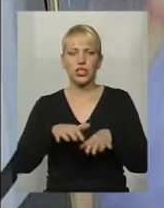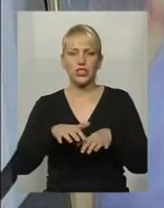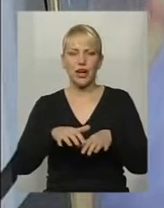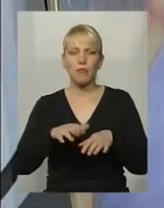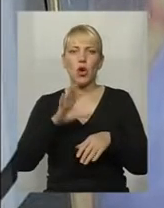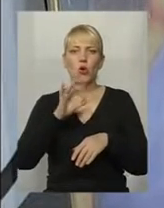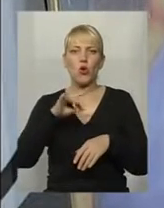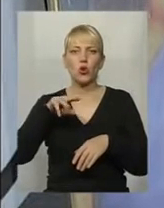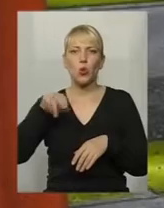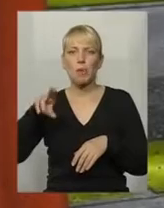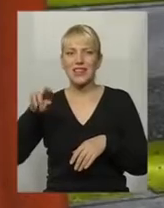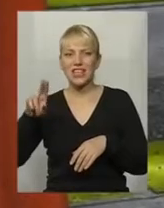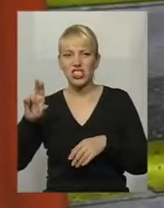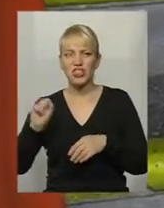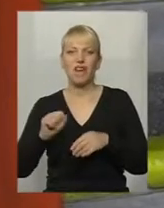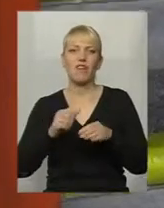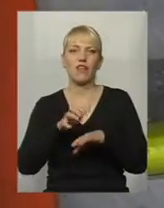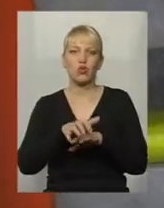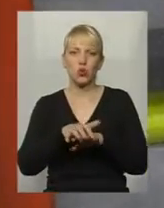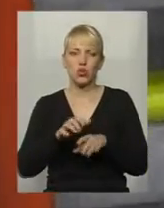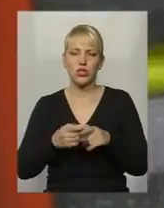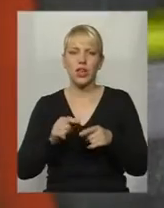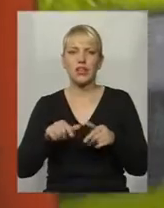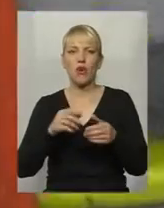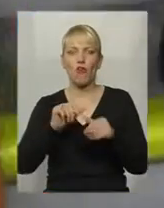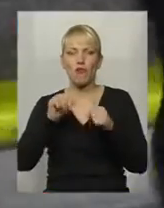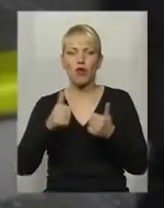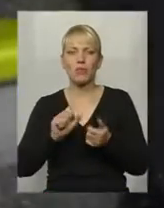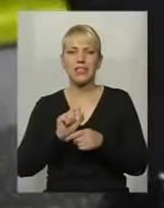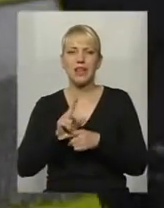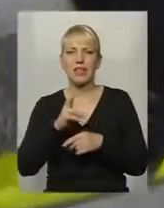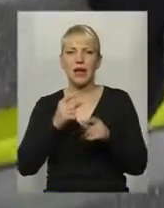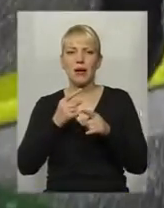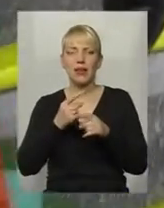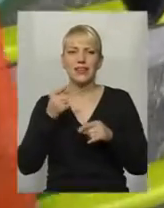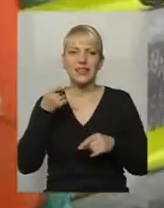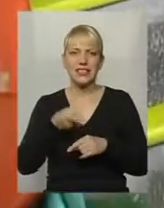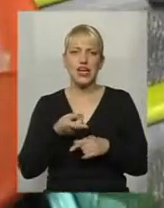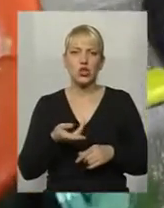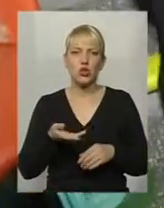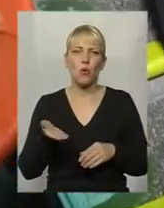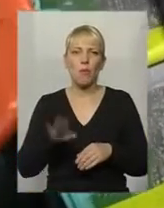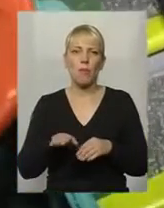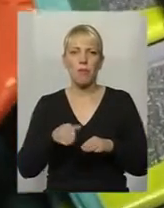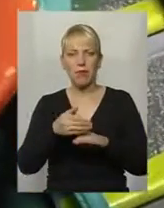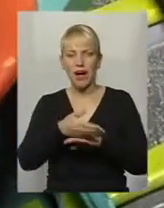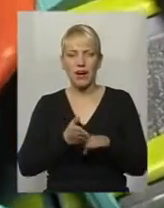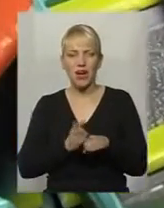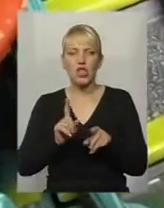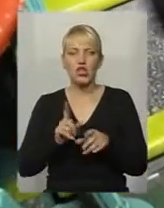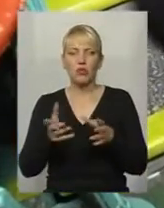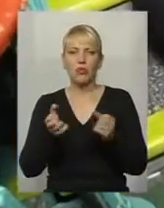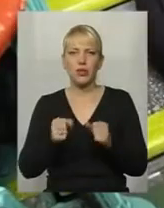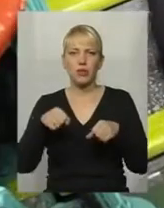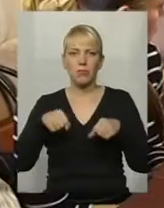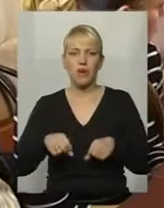швидше. Цьогоріч за кошти державної програми оформили замовлення на більше як тисячу пар. От лише щоб отримати право на таке